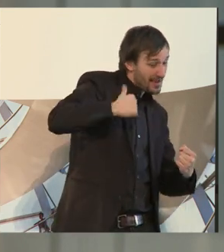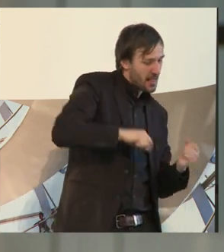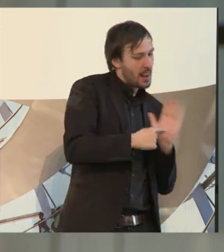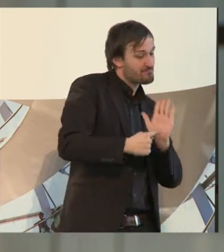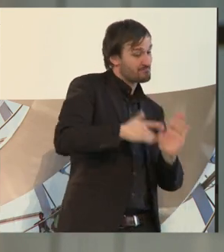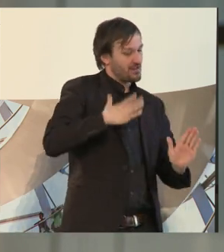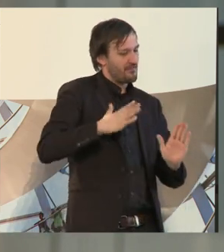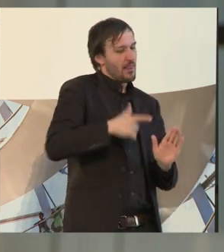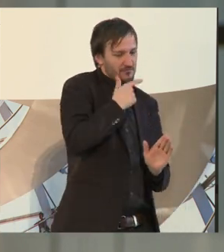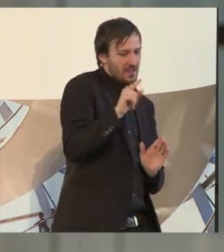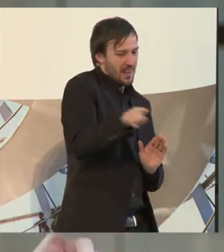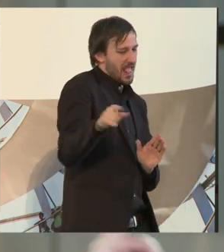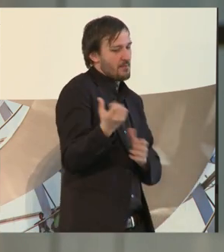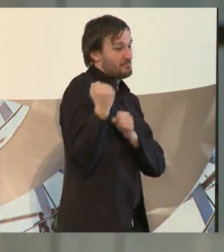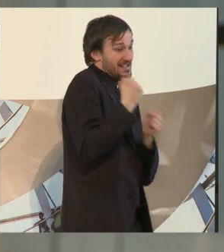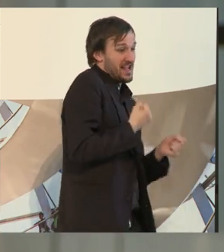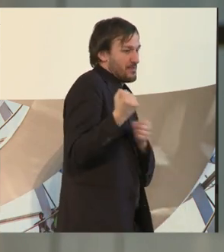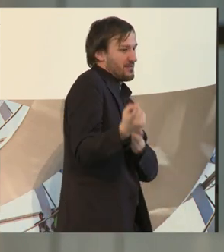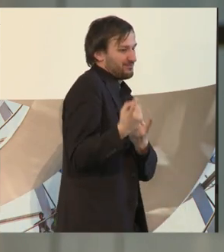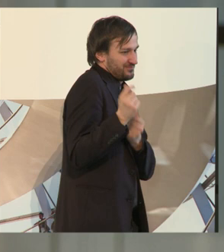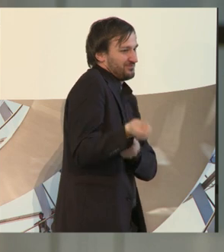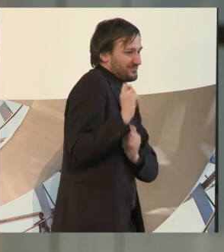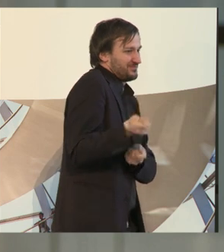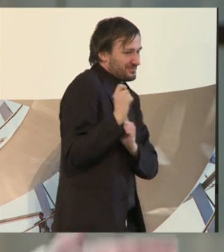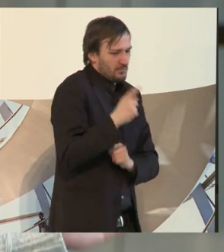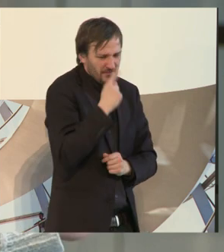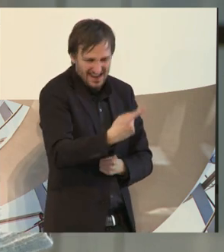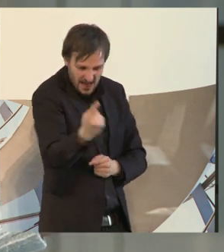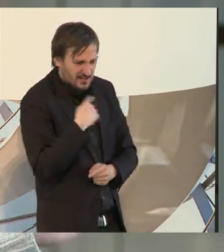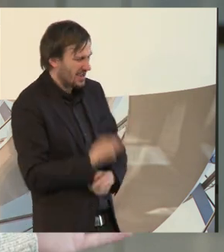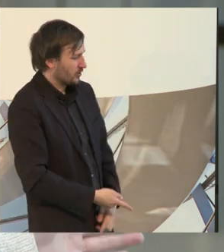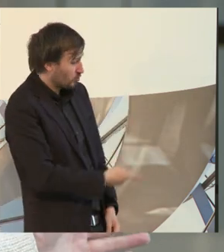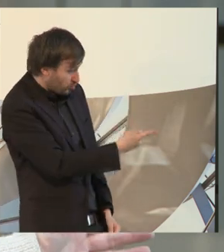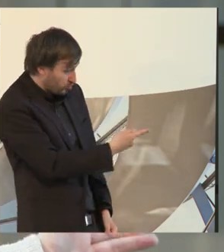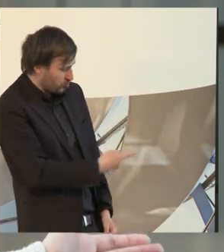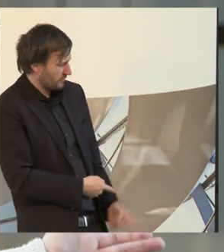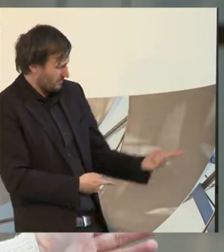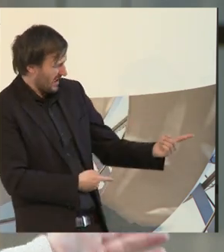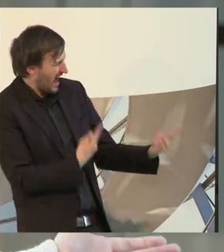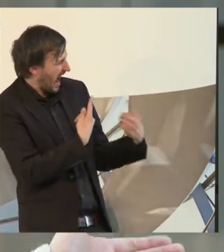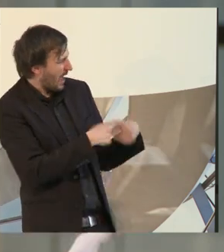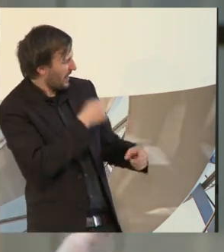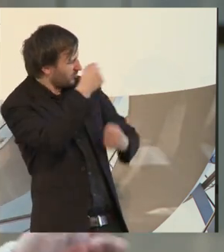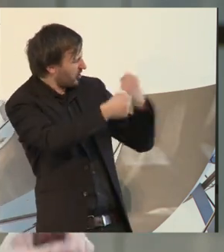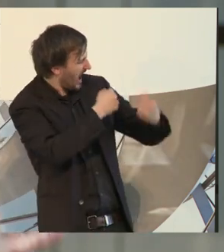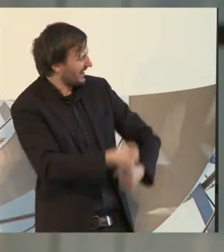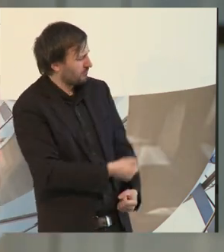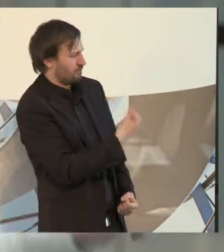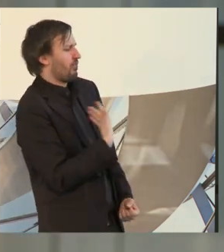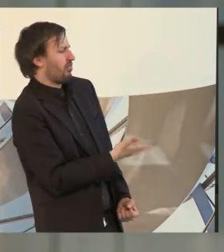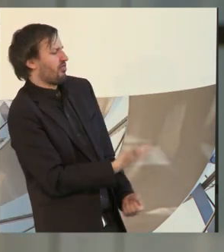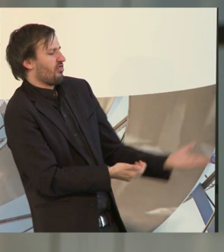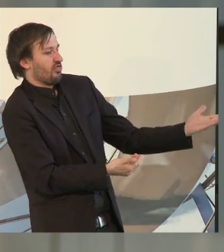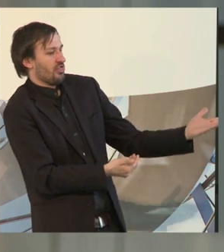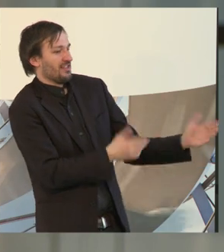vielleicht nur noch mit nach Hause nehmen. Wenn ihr denen aber klar macht, ey Maka, du bist voll der Schlapschwanz, wenn du dich rumschlägst, dann werden